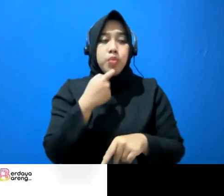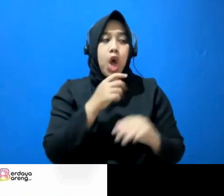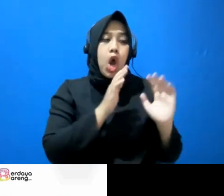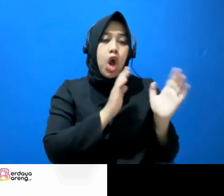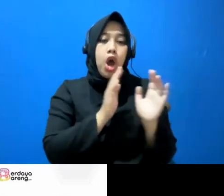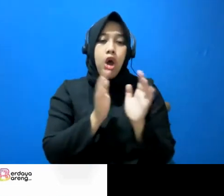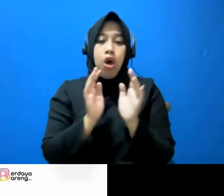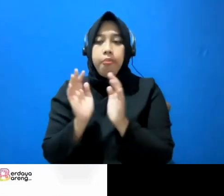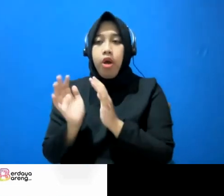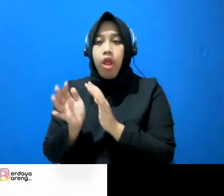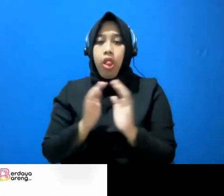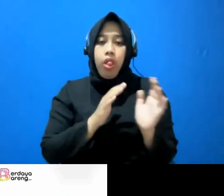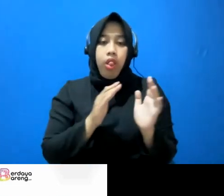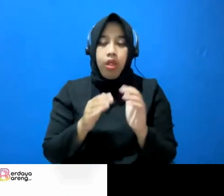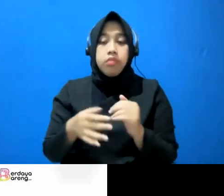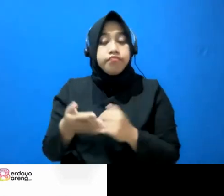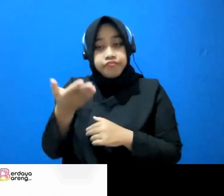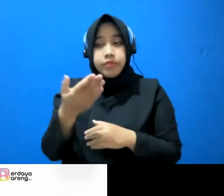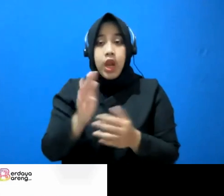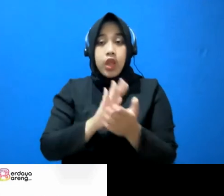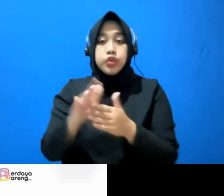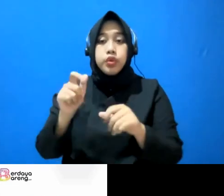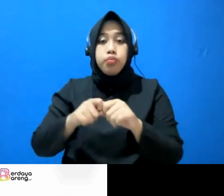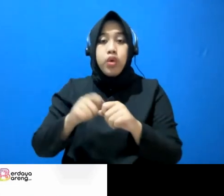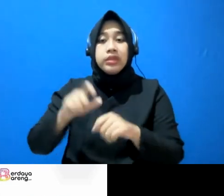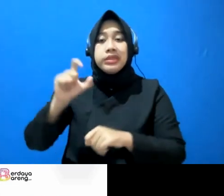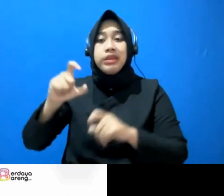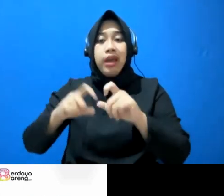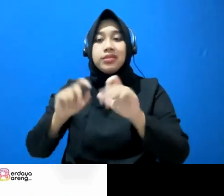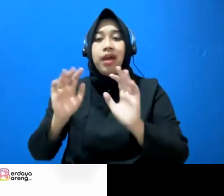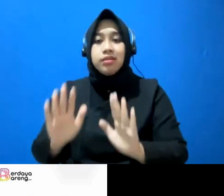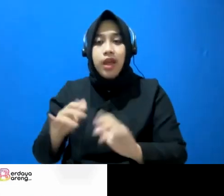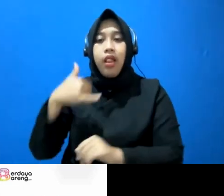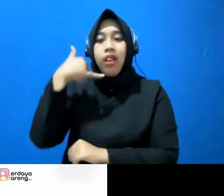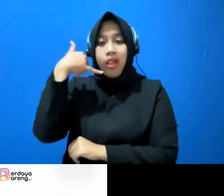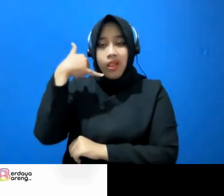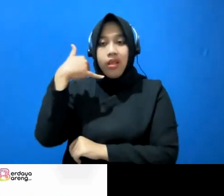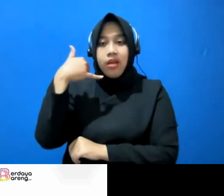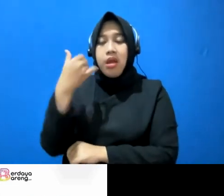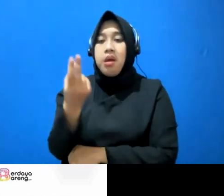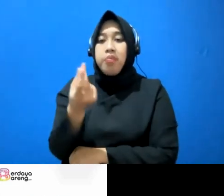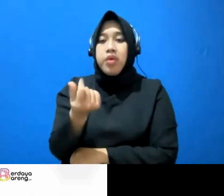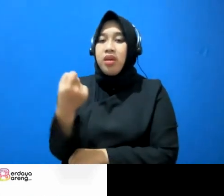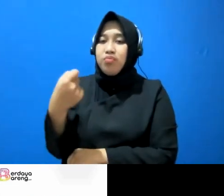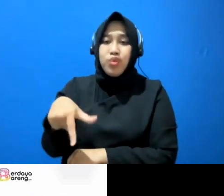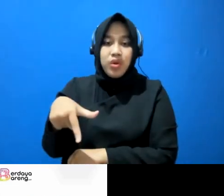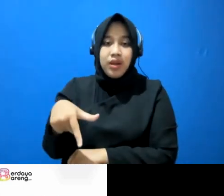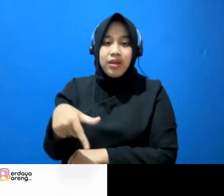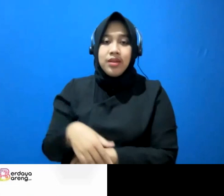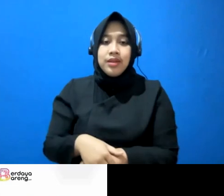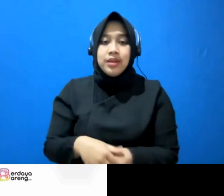ngobrol ya buat call center itu biayanya murah sekarang pakai